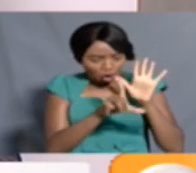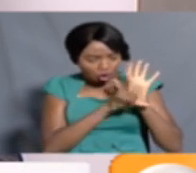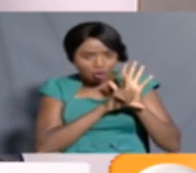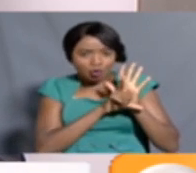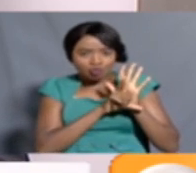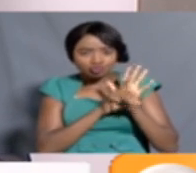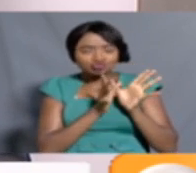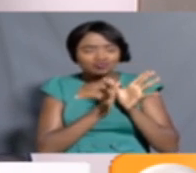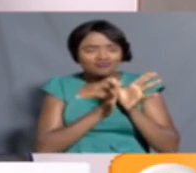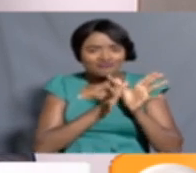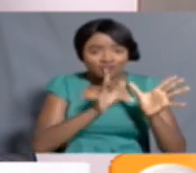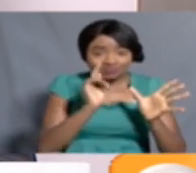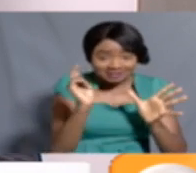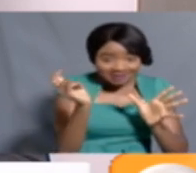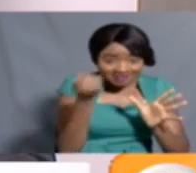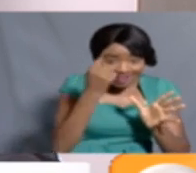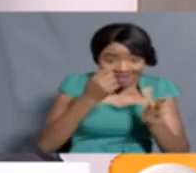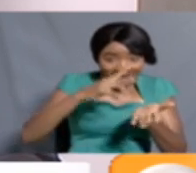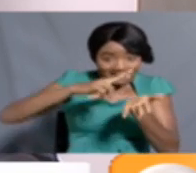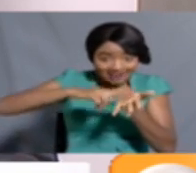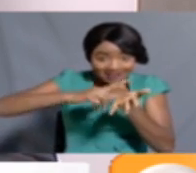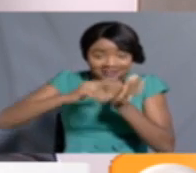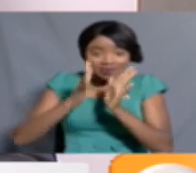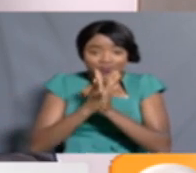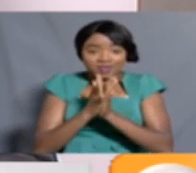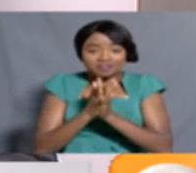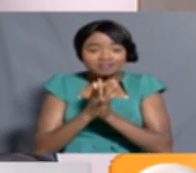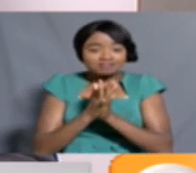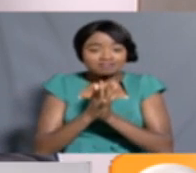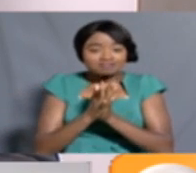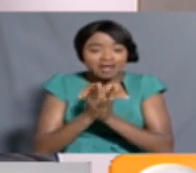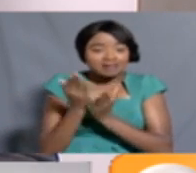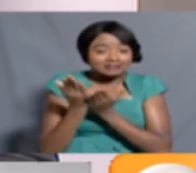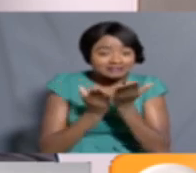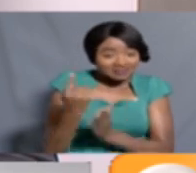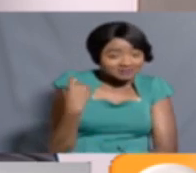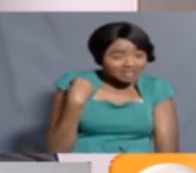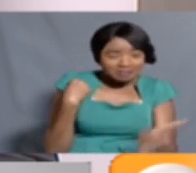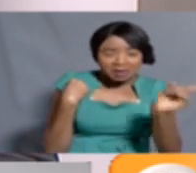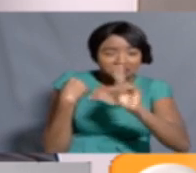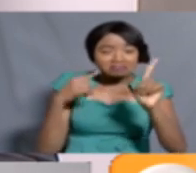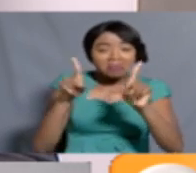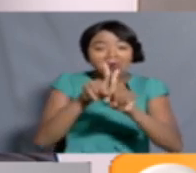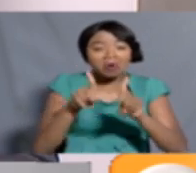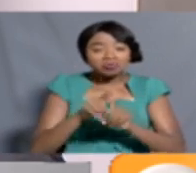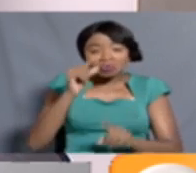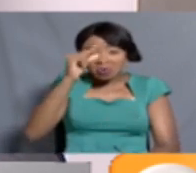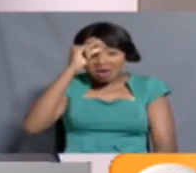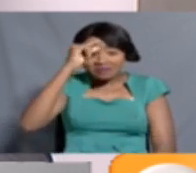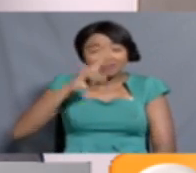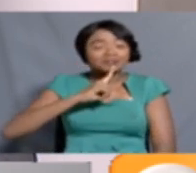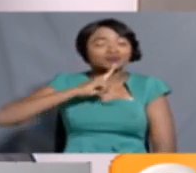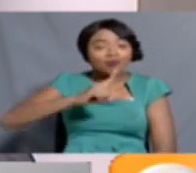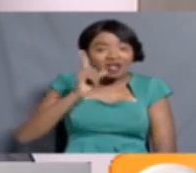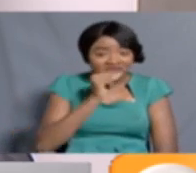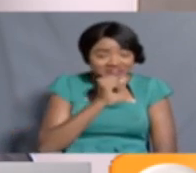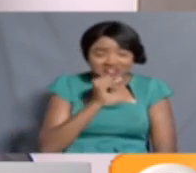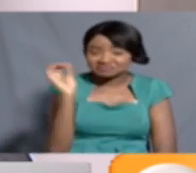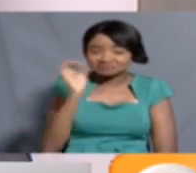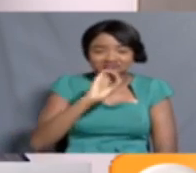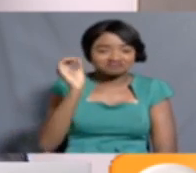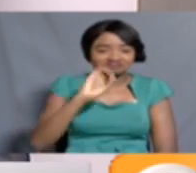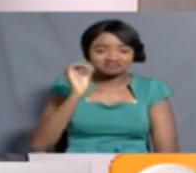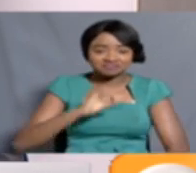umshurutisha mkenya kujisajili kwa huduma namba na hakuna ambri yoyote kutoka serikali ina umlazimisha mtu. Chamuta Igoin,